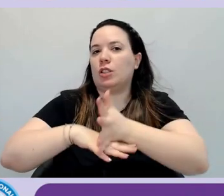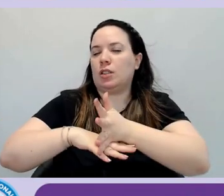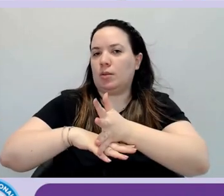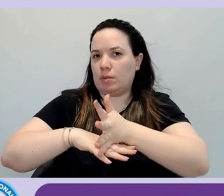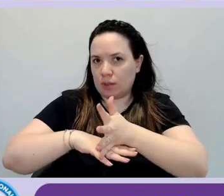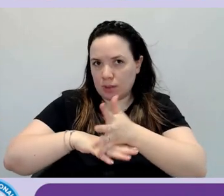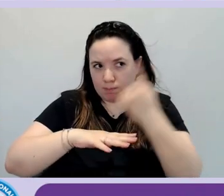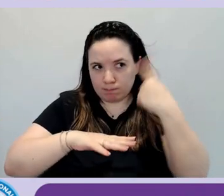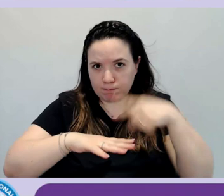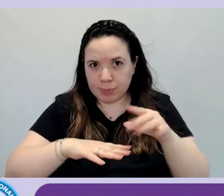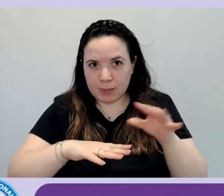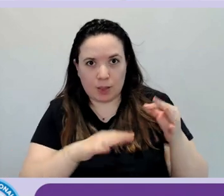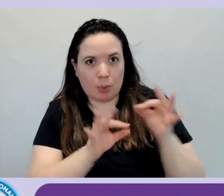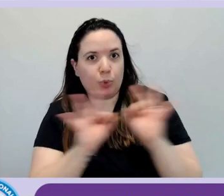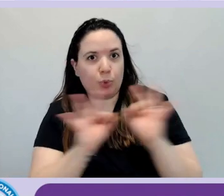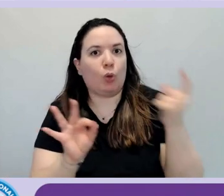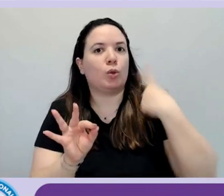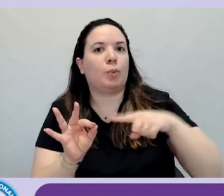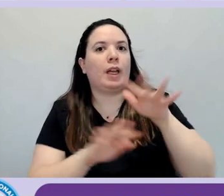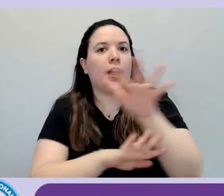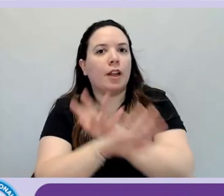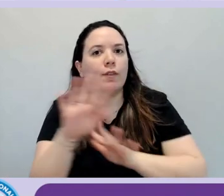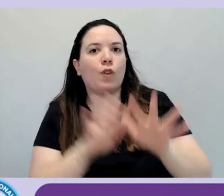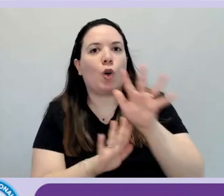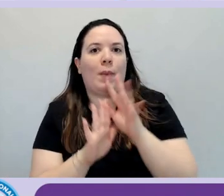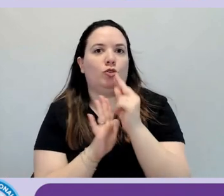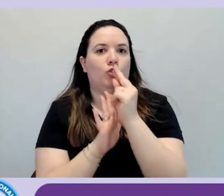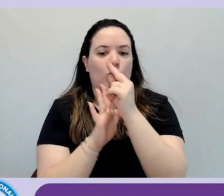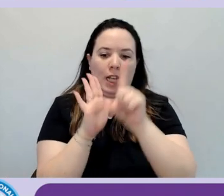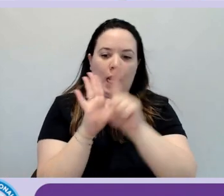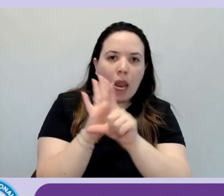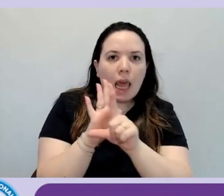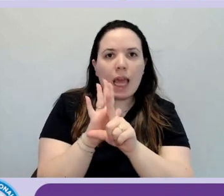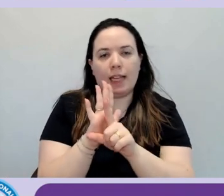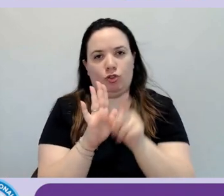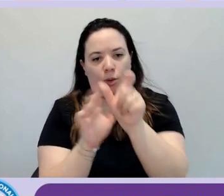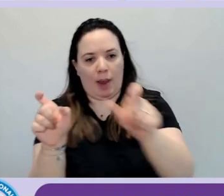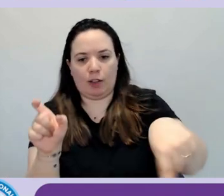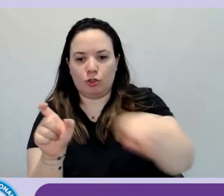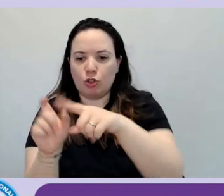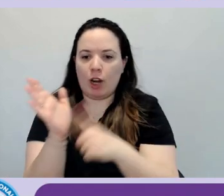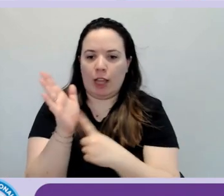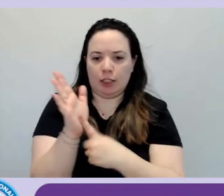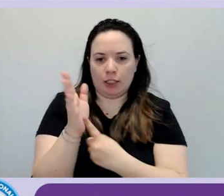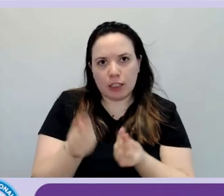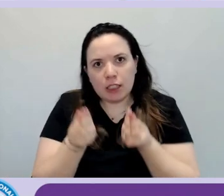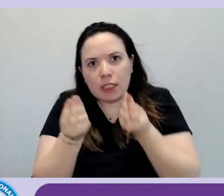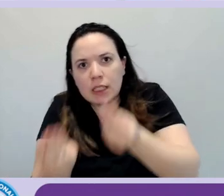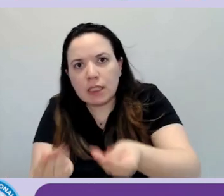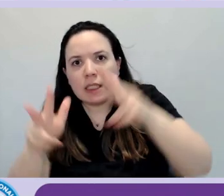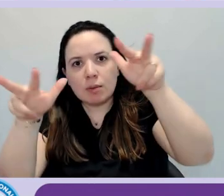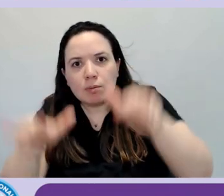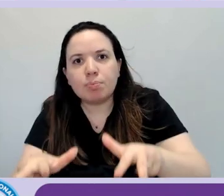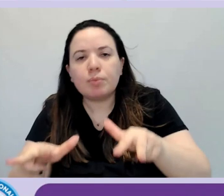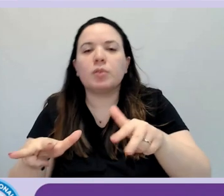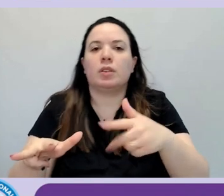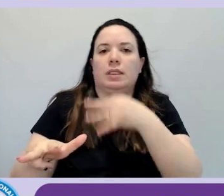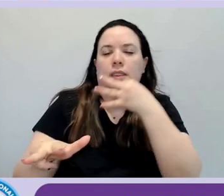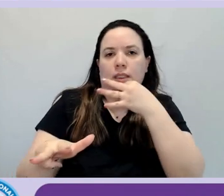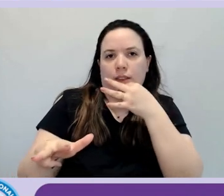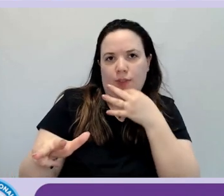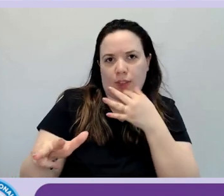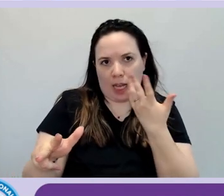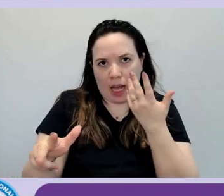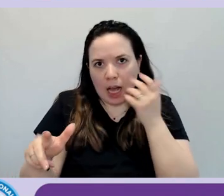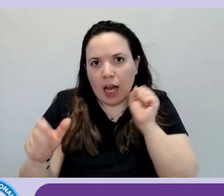indicazioni normative, informando gli utenti di quali sono i loro diritti e di come possono quindi anche interagire sia con Accessible.eu,